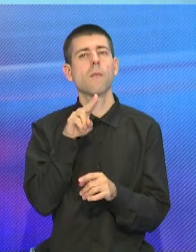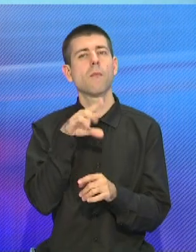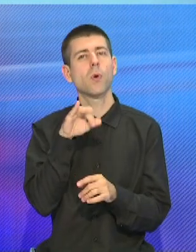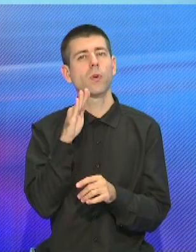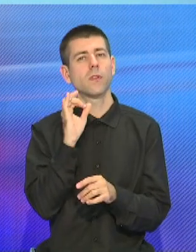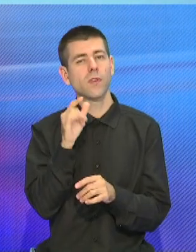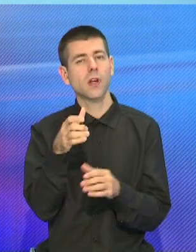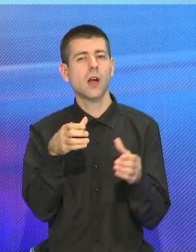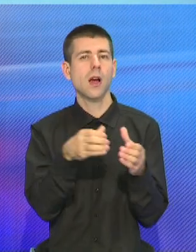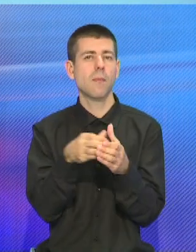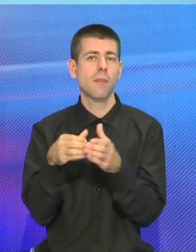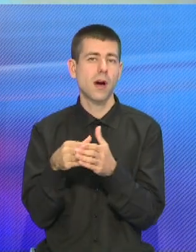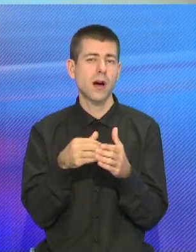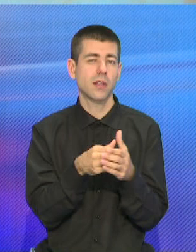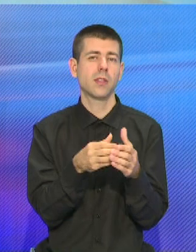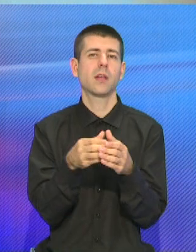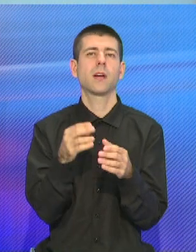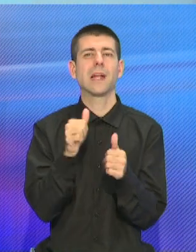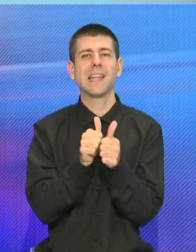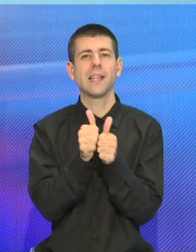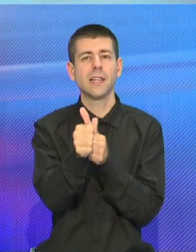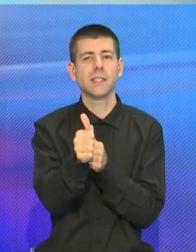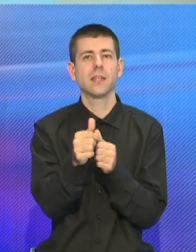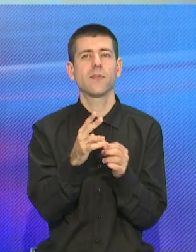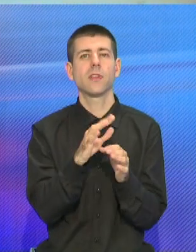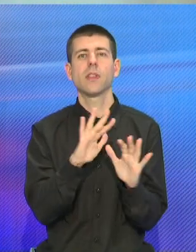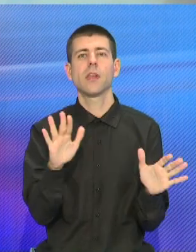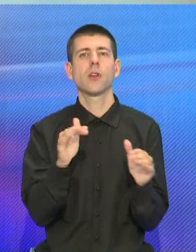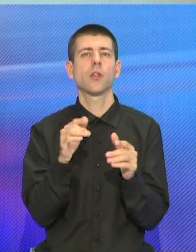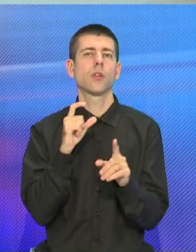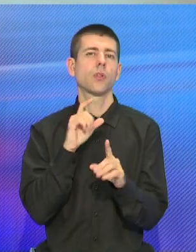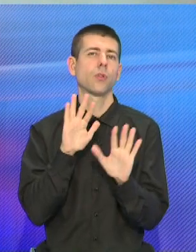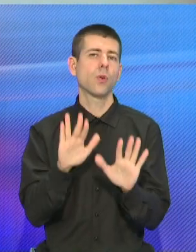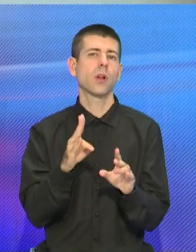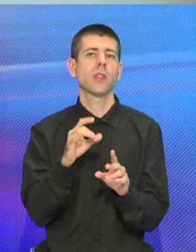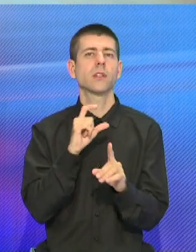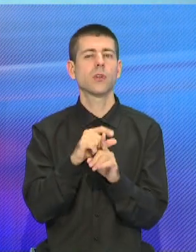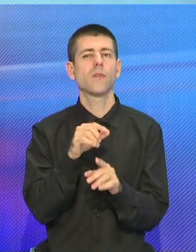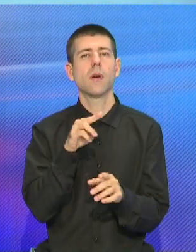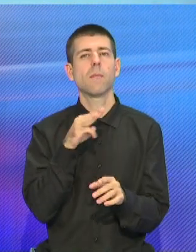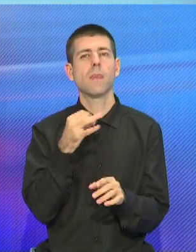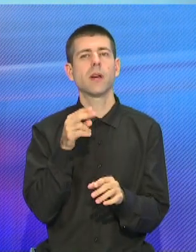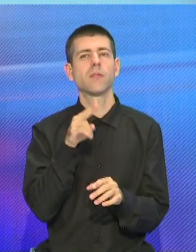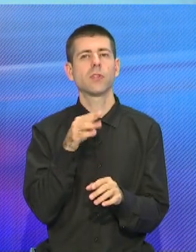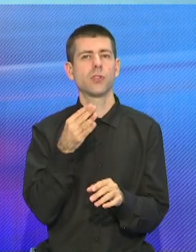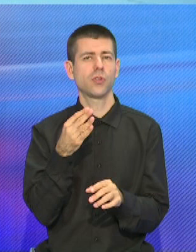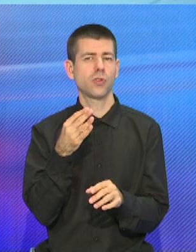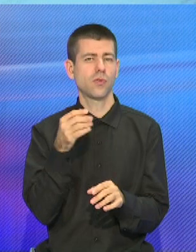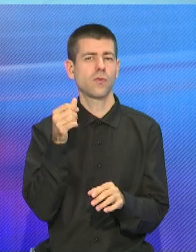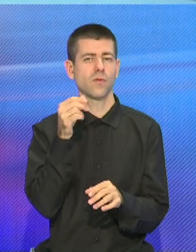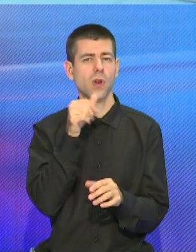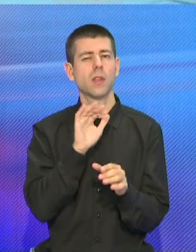команды лидеров айчинной перепроцовочной промысловости готовы не только на словах. В мае больше за 4000 тонн готовой продукции